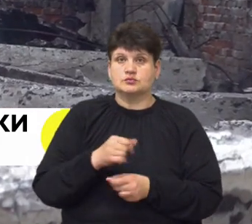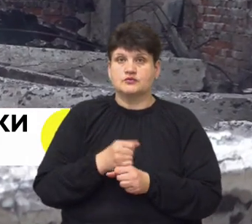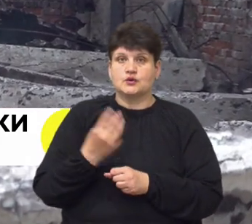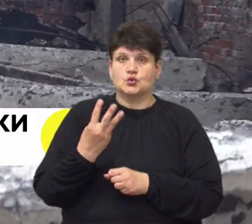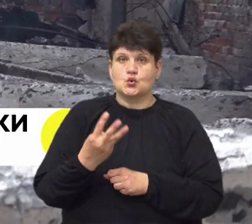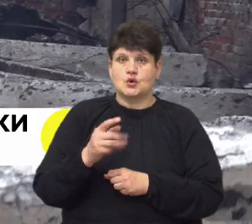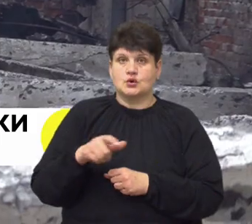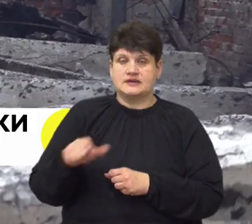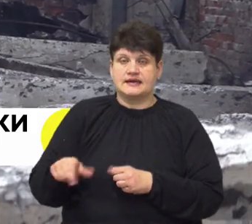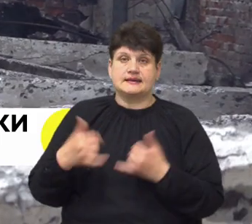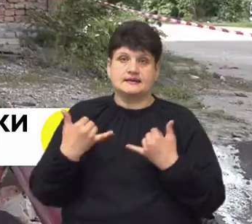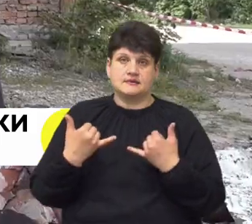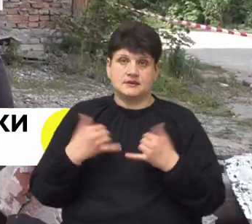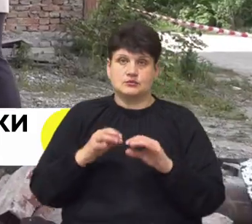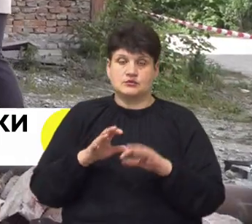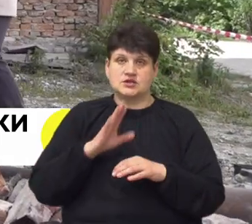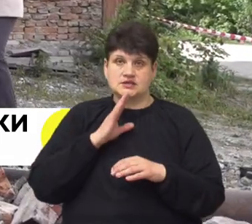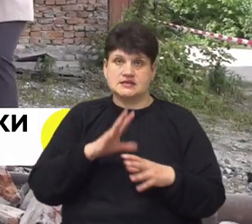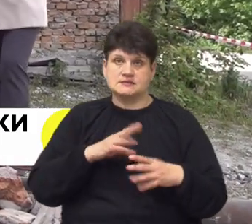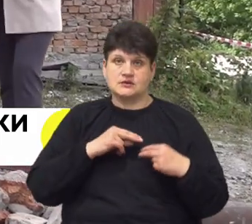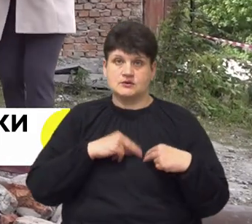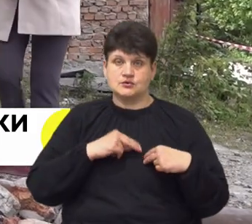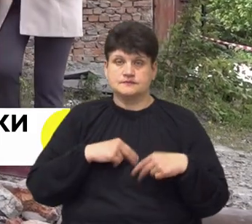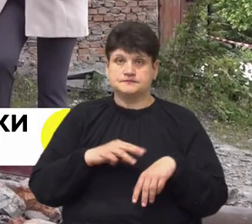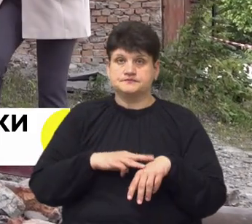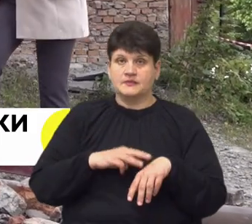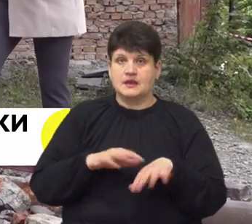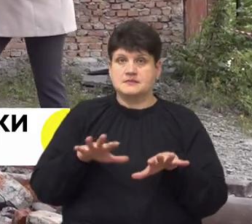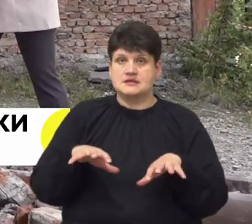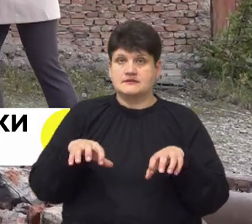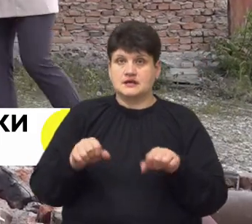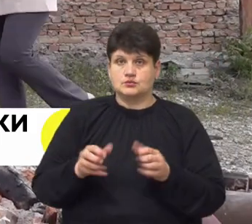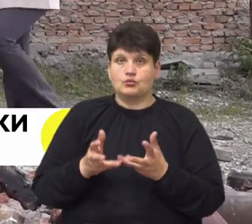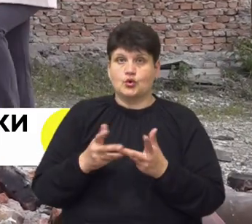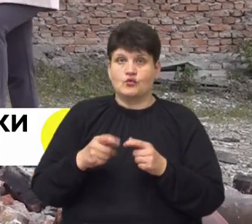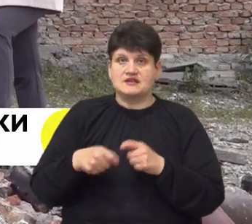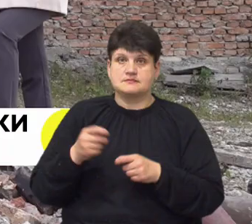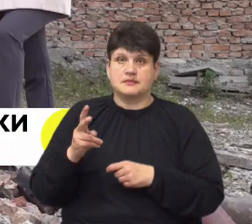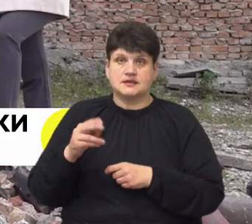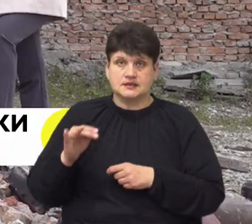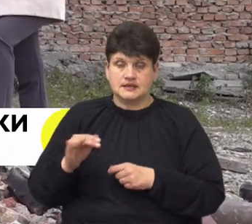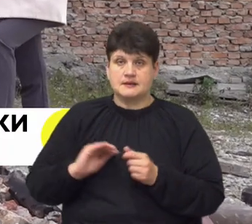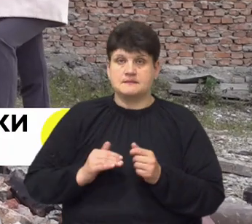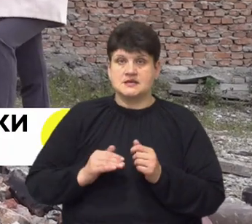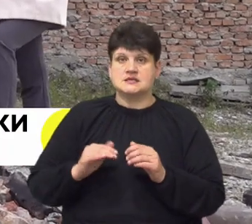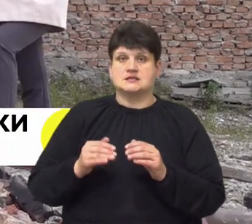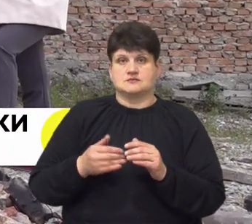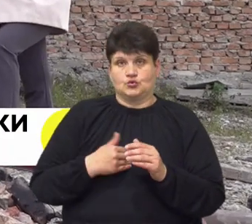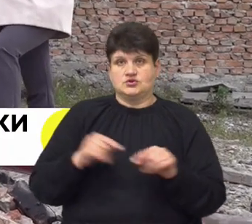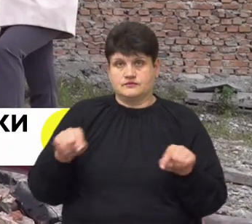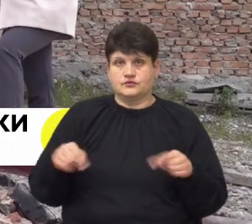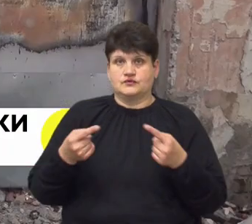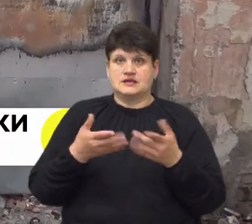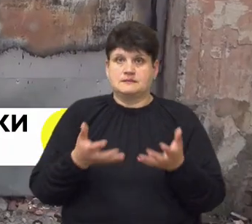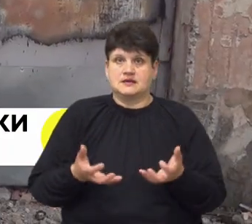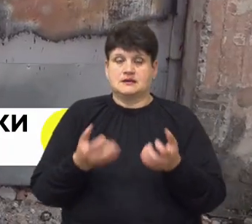людей. Тепер, розповідає, жінка співпрацює з правоохоронцями та місцевою владою, аби підрахувати збитки. Бізнес планує відновити. Її підтримує